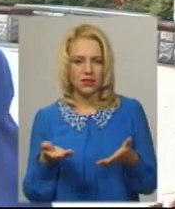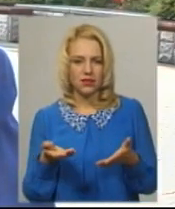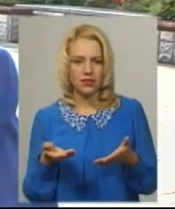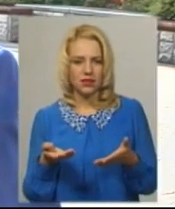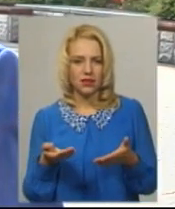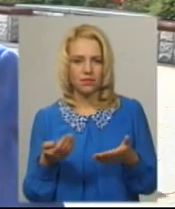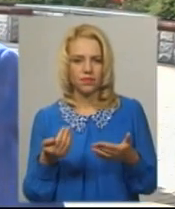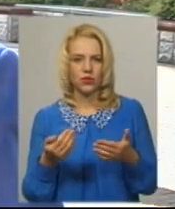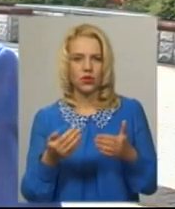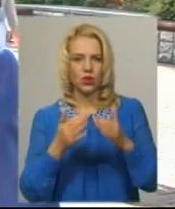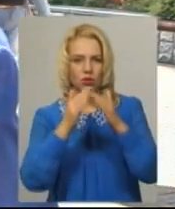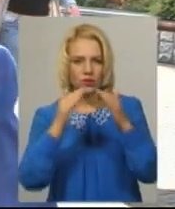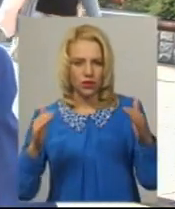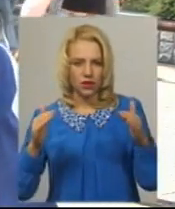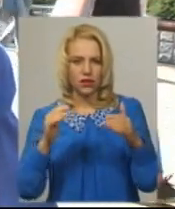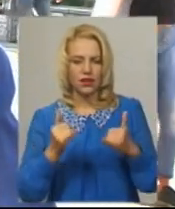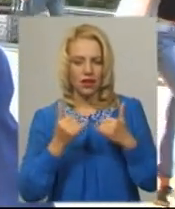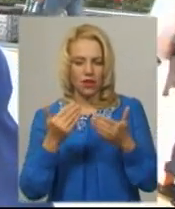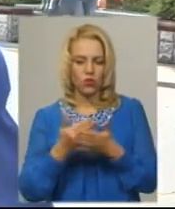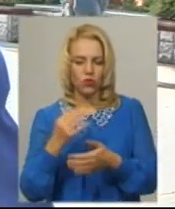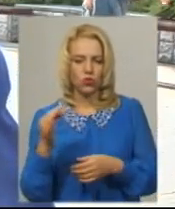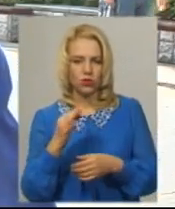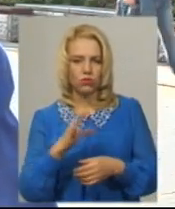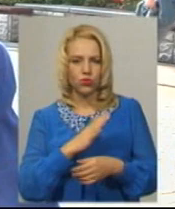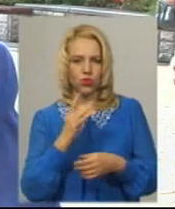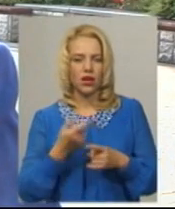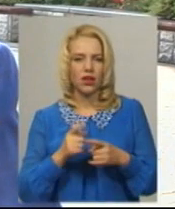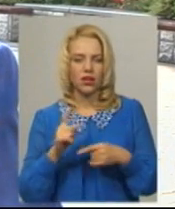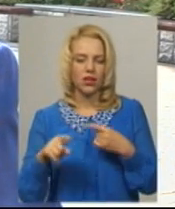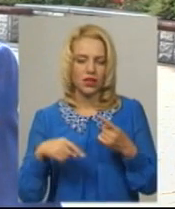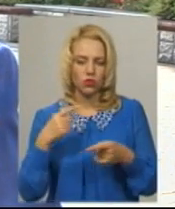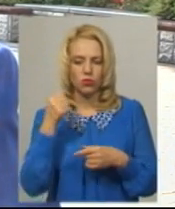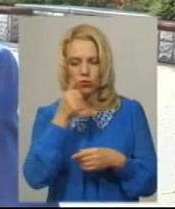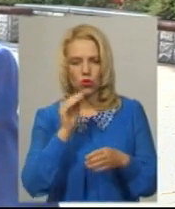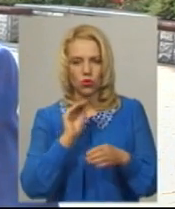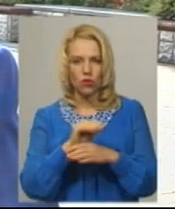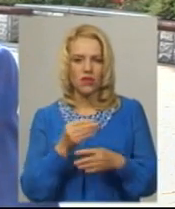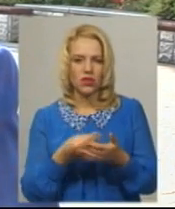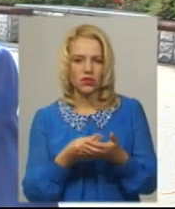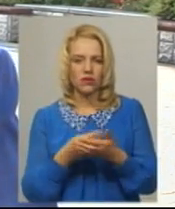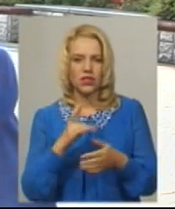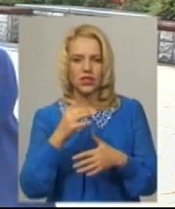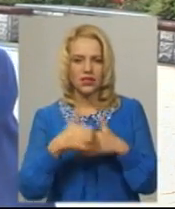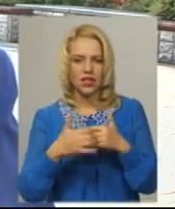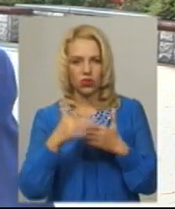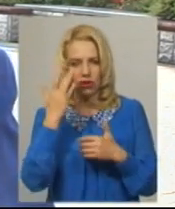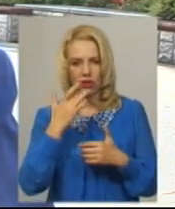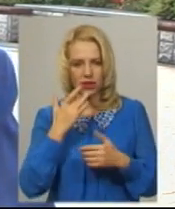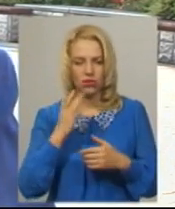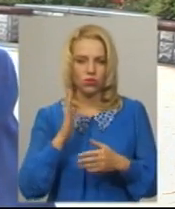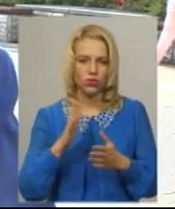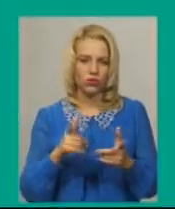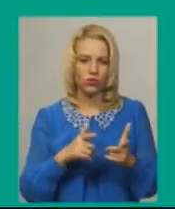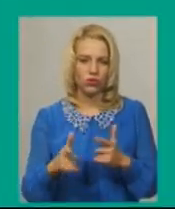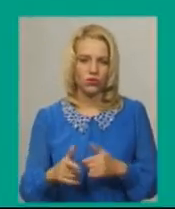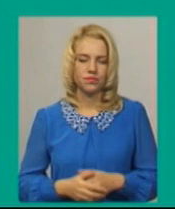коробка нового туалету була. І на наступний рік до фінансування. Думаю, що середина літа ми здамо той об'єкт в експлуатацію.